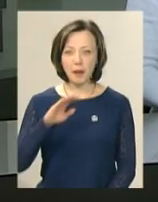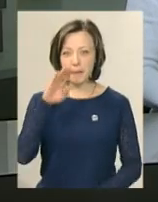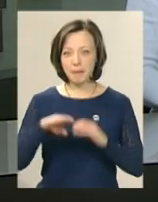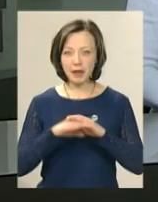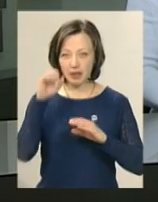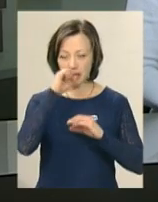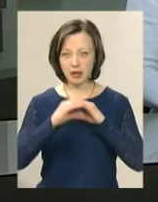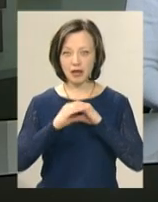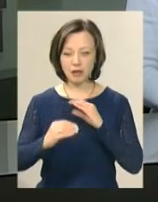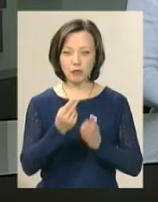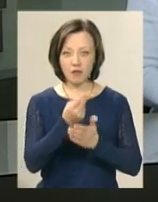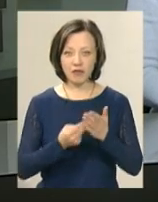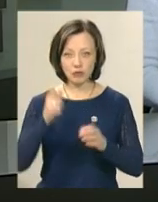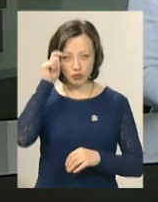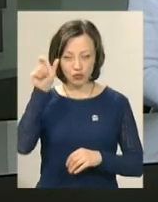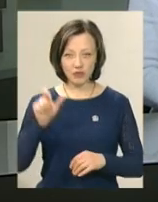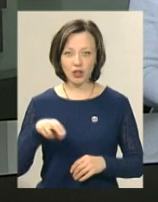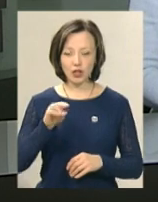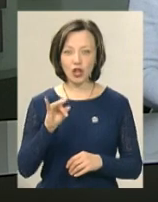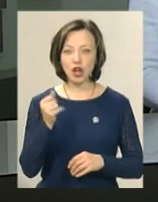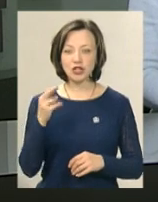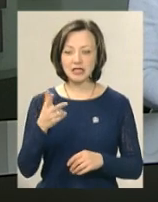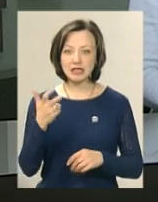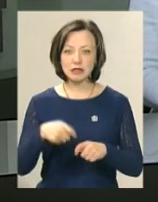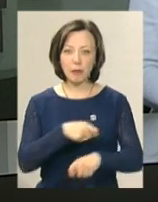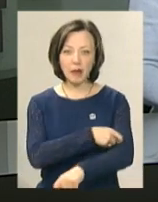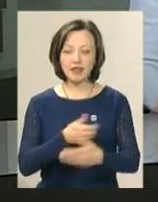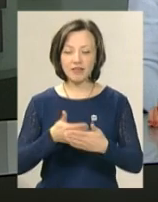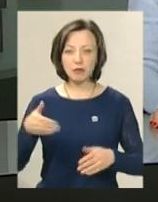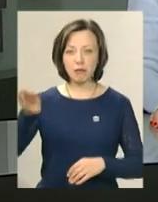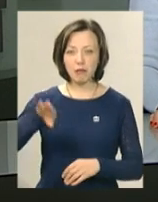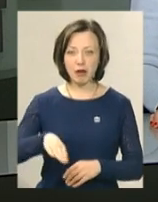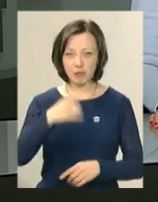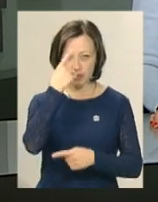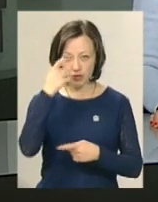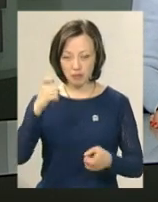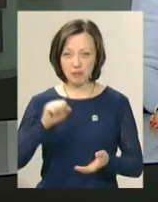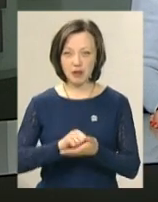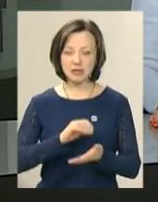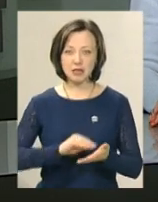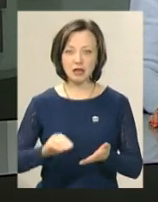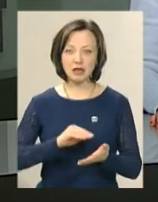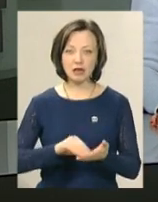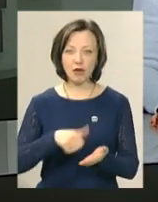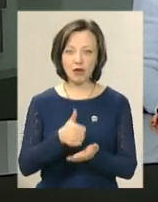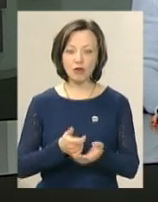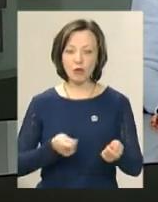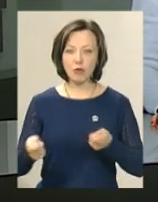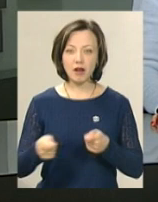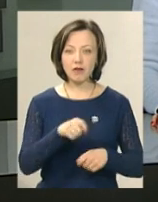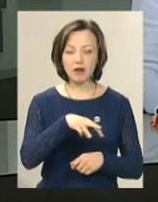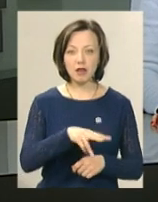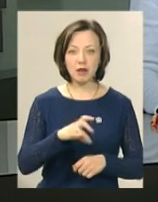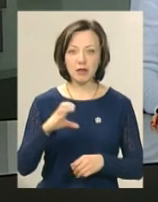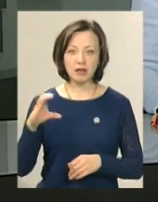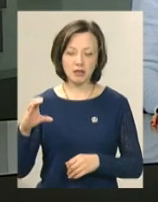чоловік у Деражні. Це сталося на річці Вовк. За 300 метрів від берега, повідомив прес-секретар Головного управління Державної служби з